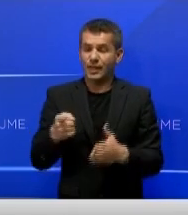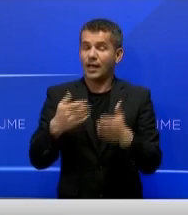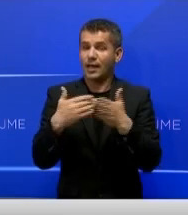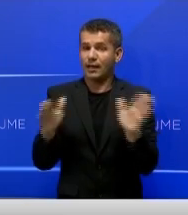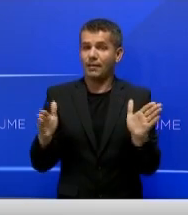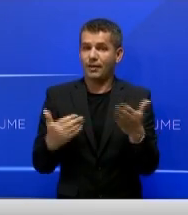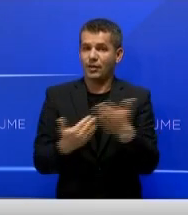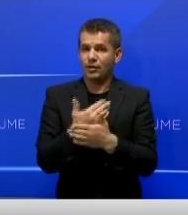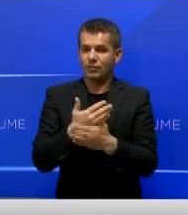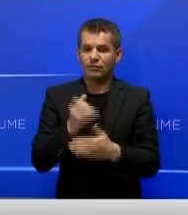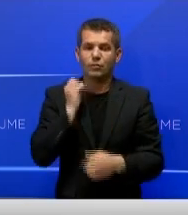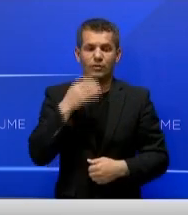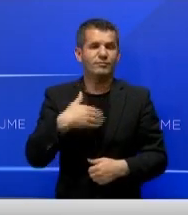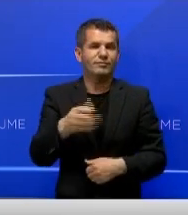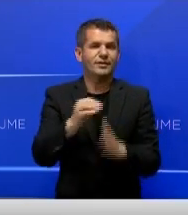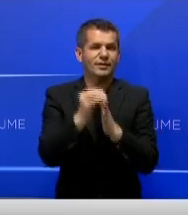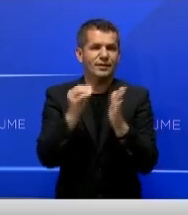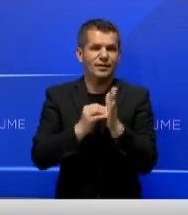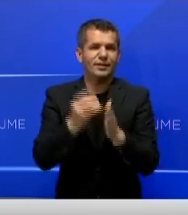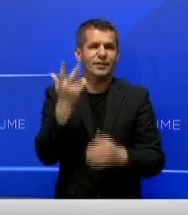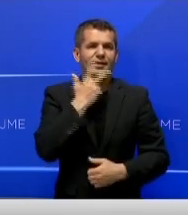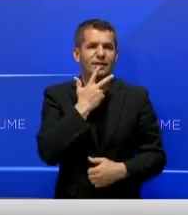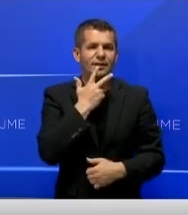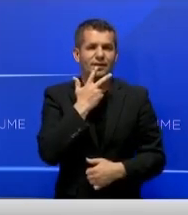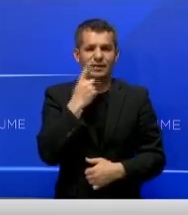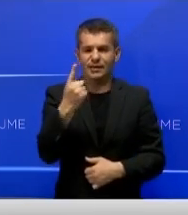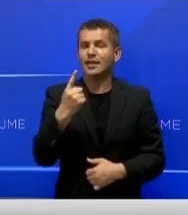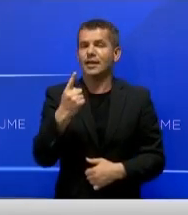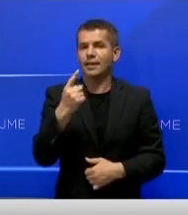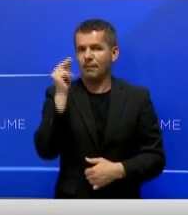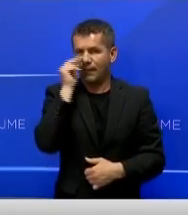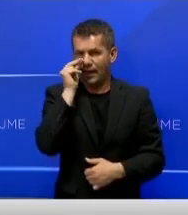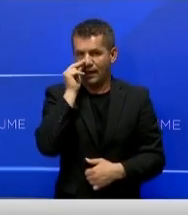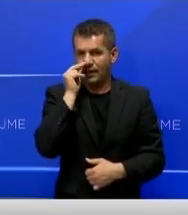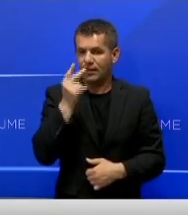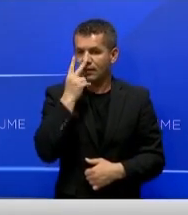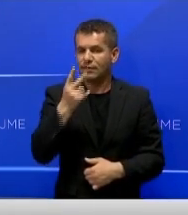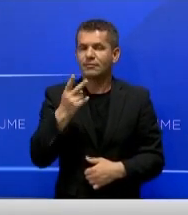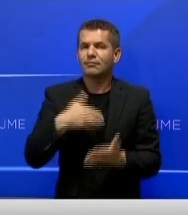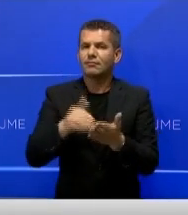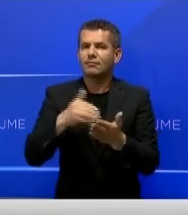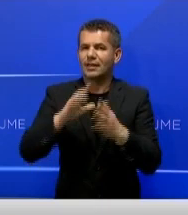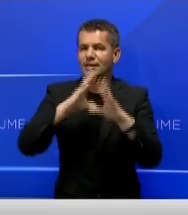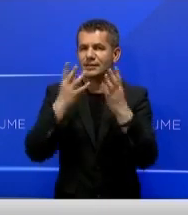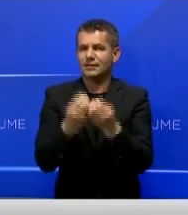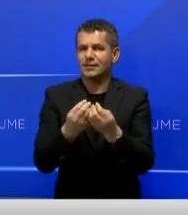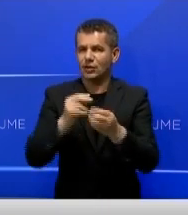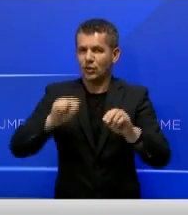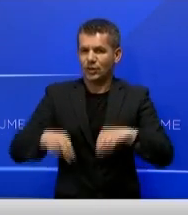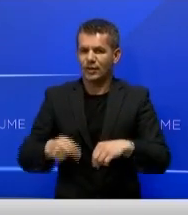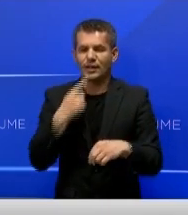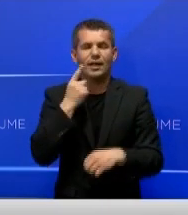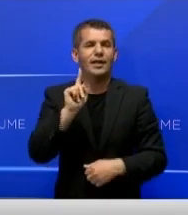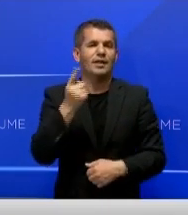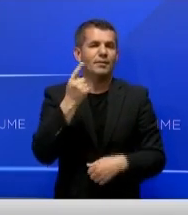ofertave do të bëtë me dot 31 të këti muaj. Vlera e parashikuar në këtë kontrat është 11